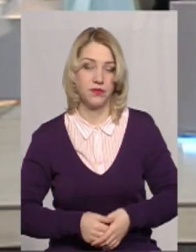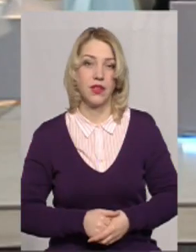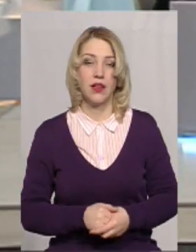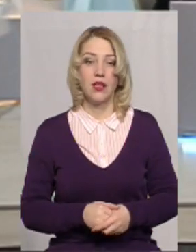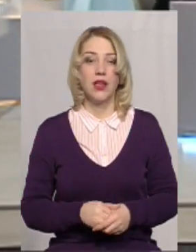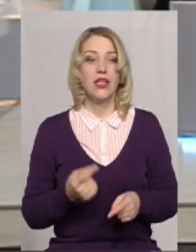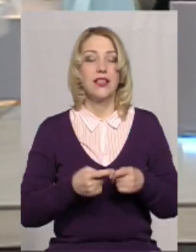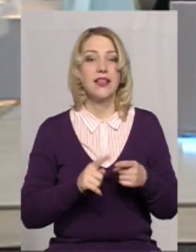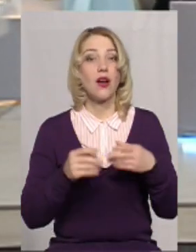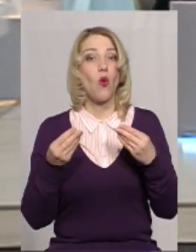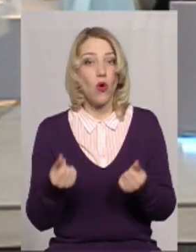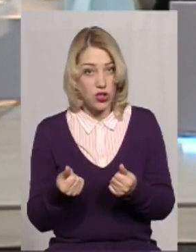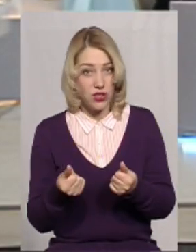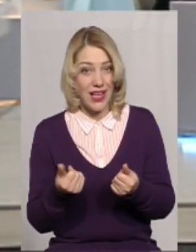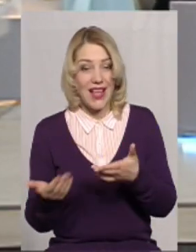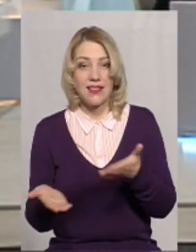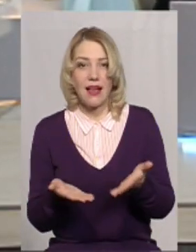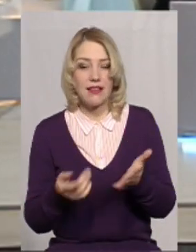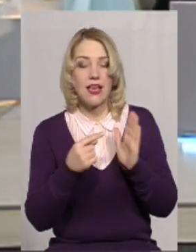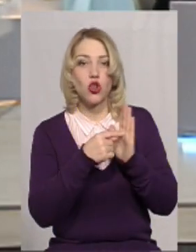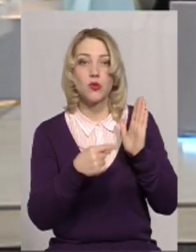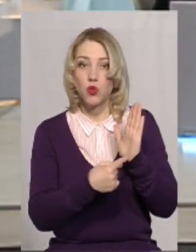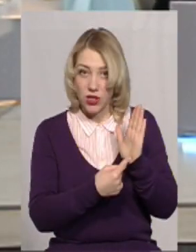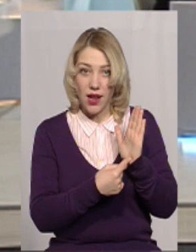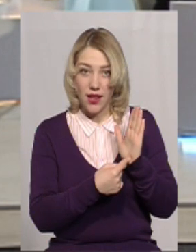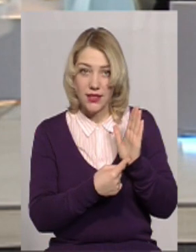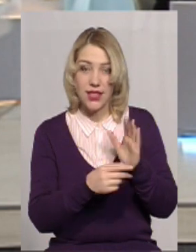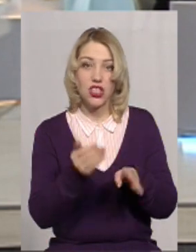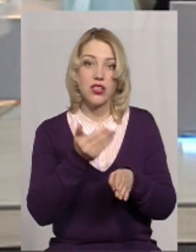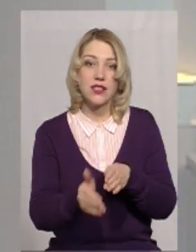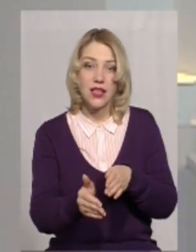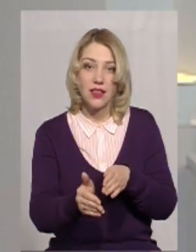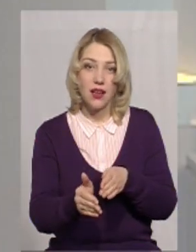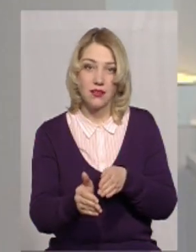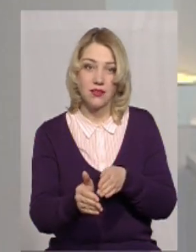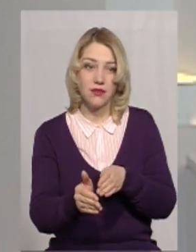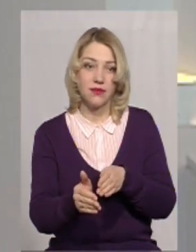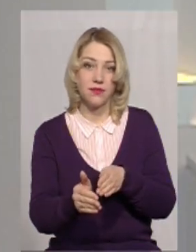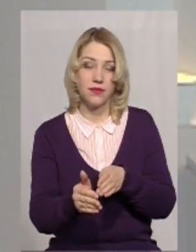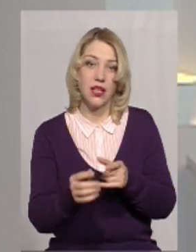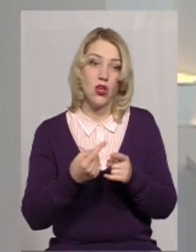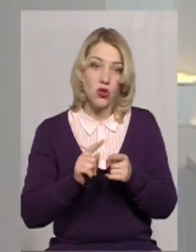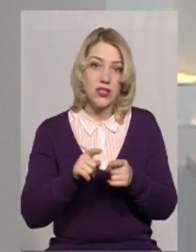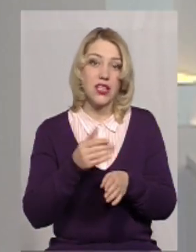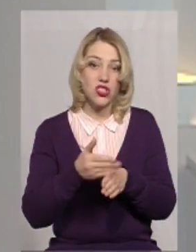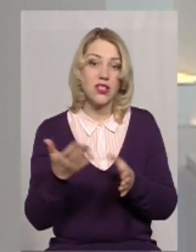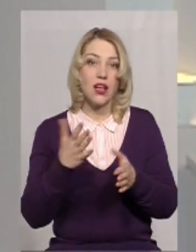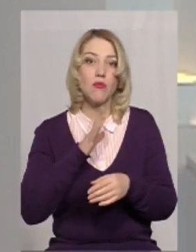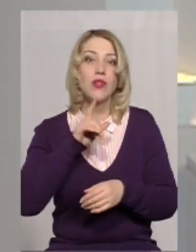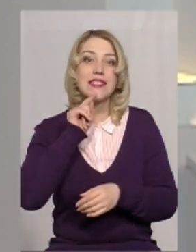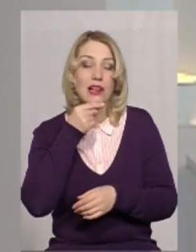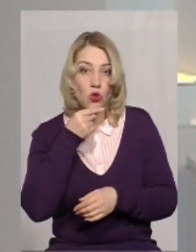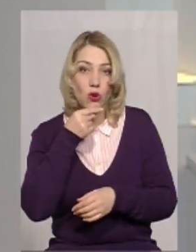Ті кошти, які розподілялися, частина, ну, це та частина, яка була